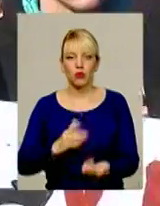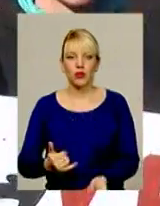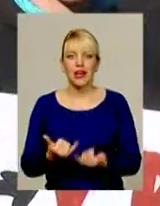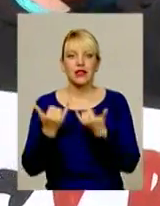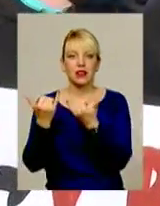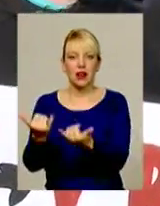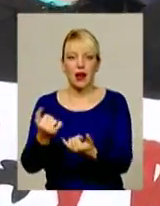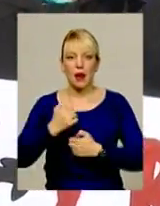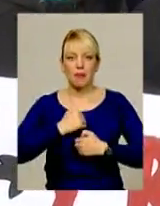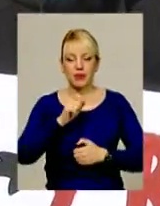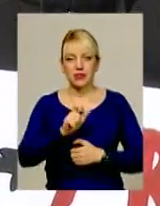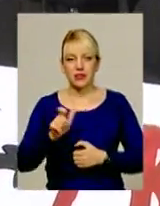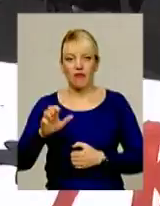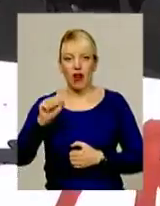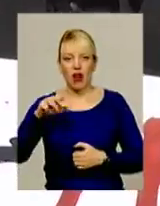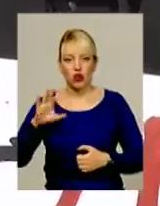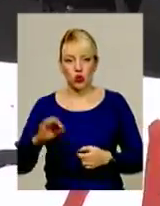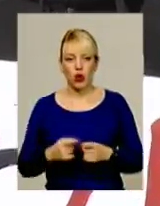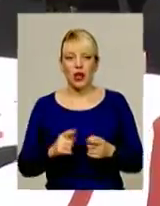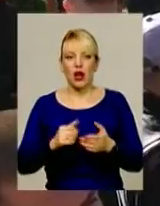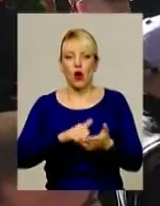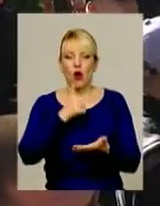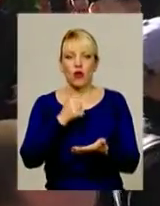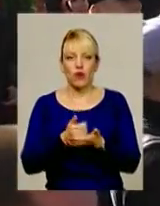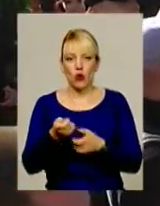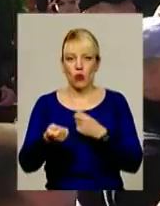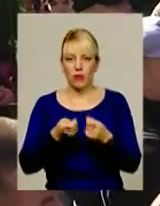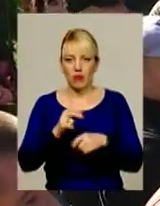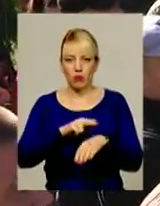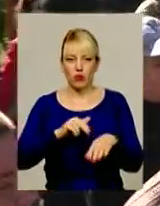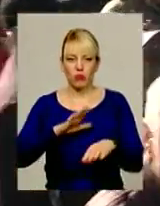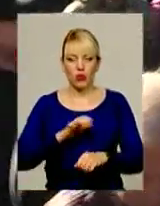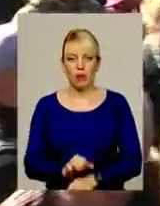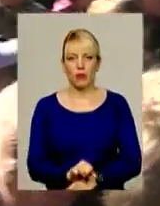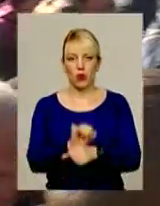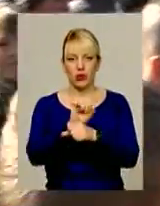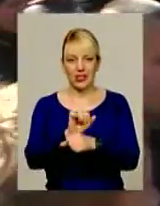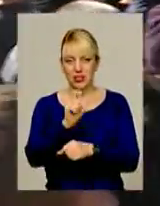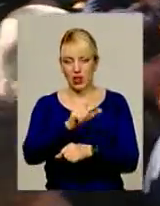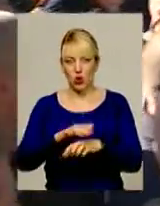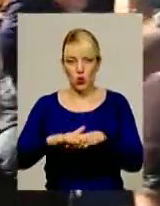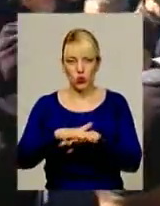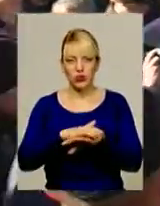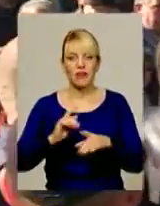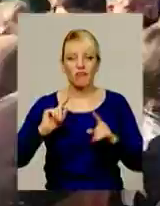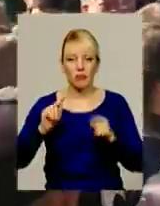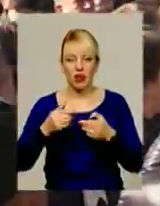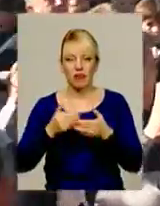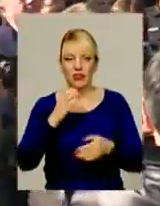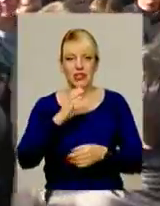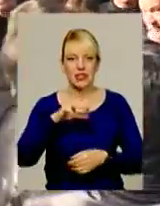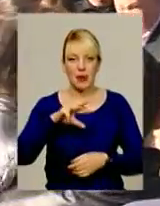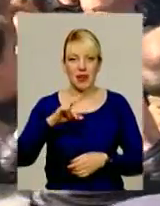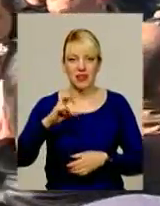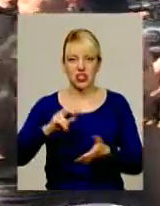На початку жовтня під головним управлінням Нацполіції відбулася акція протесту. Люди вимагали від начальника управління Миколи Семенишина